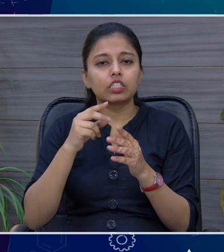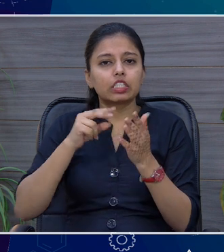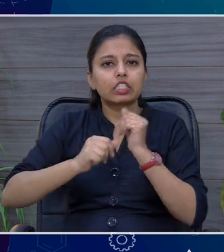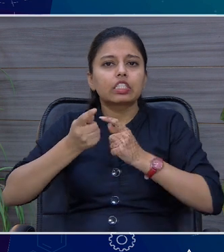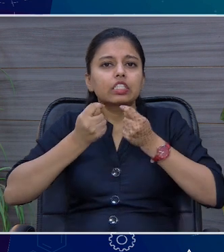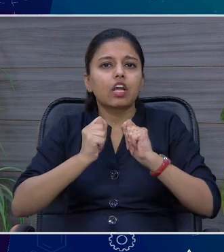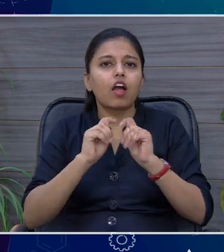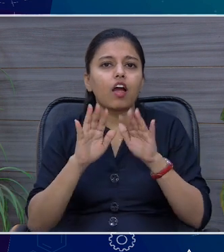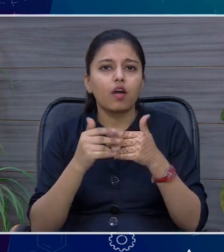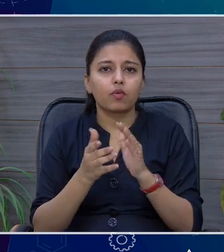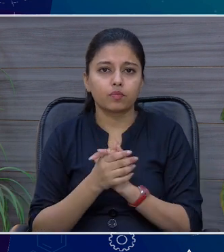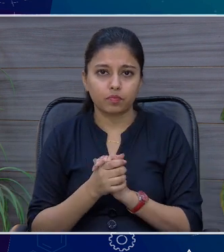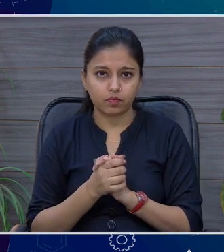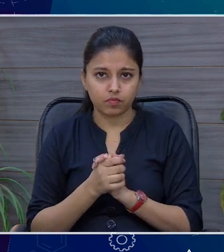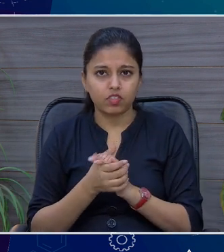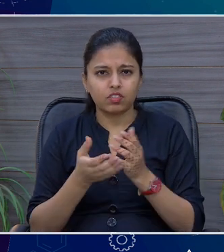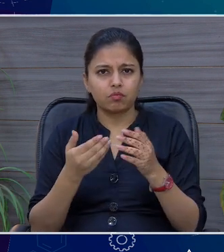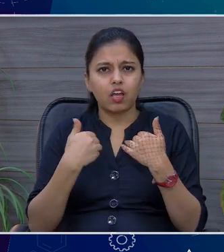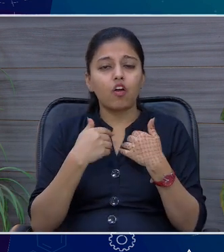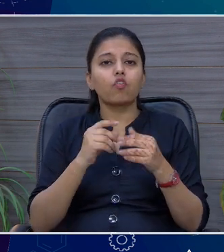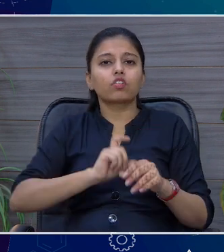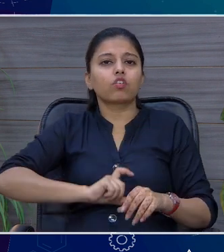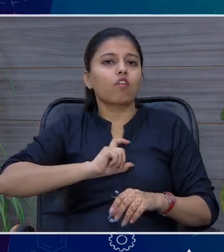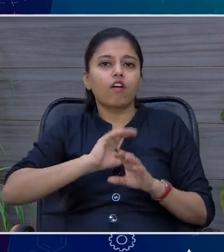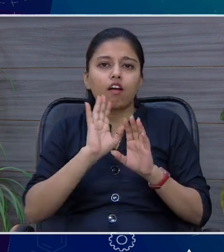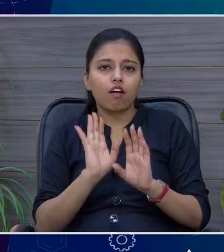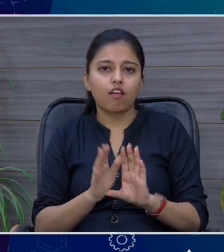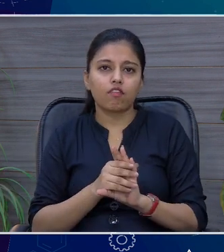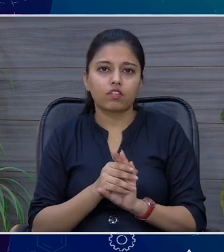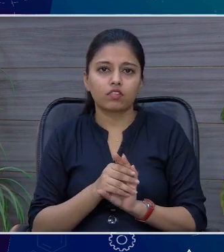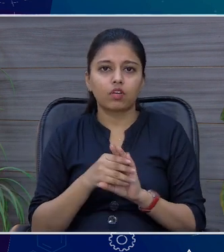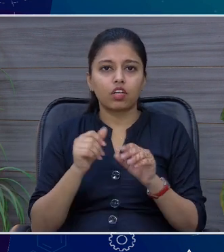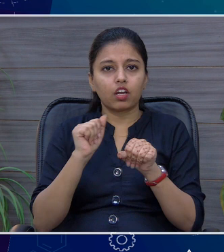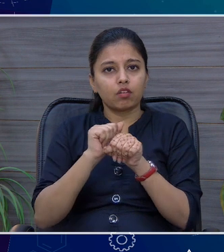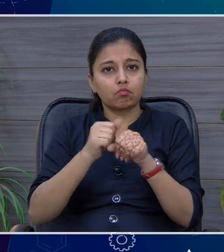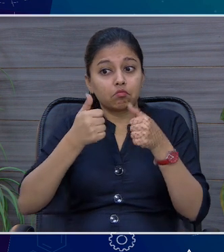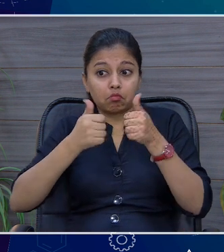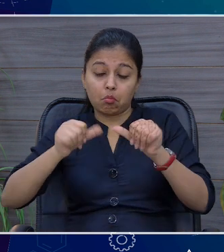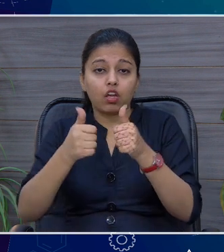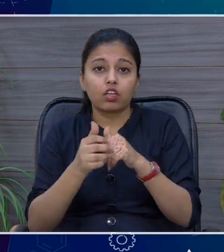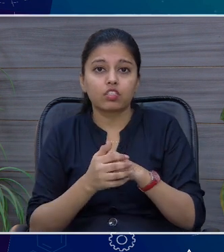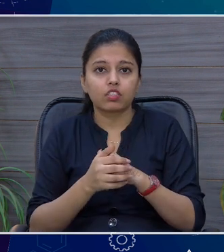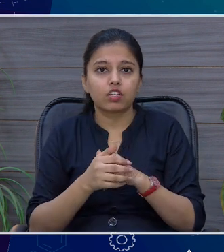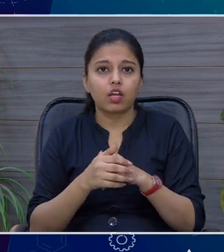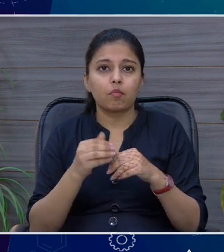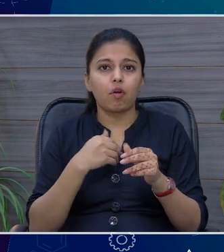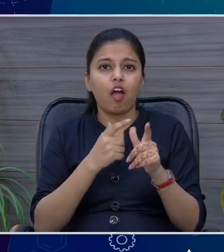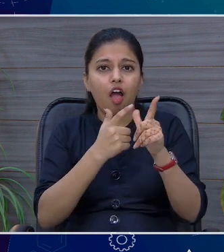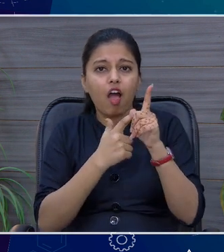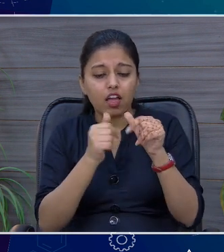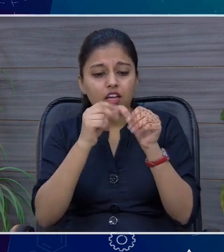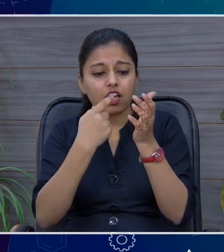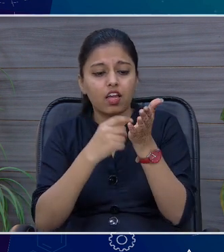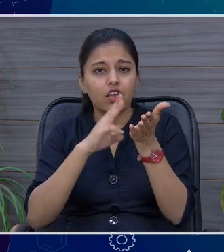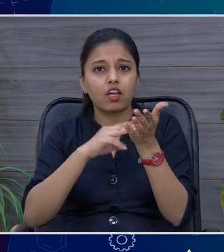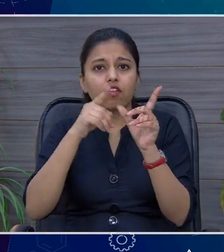भी जानते हैं तो यह एक एक साल ऐफल अब वेंग जो